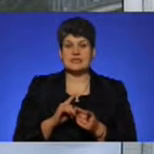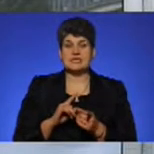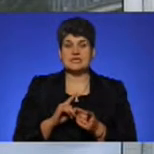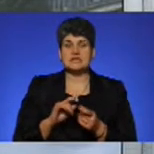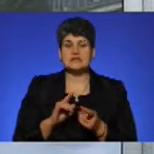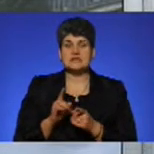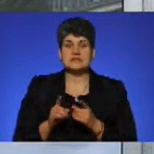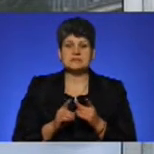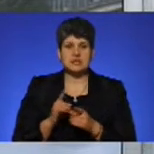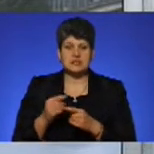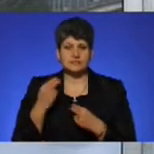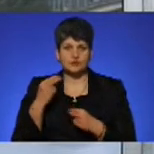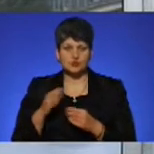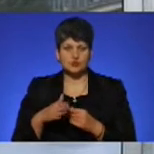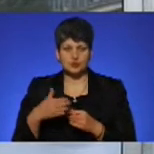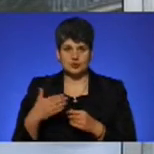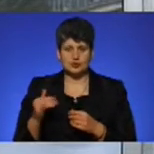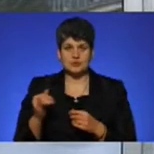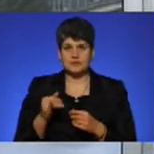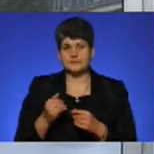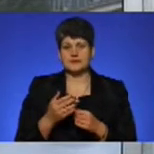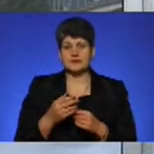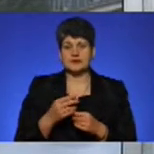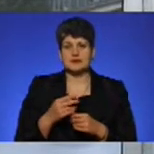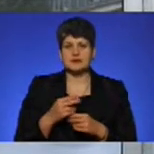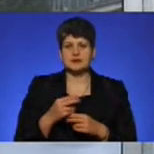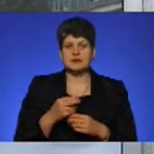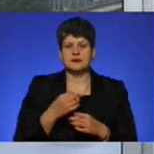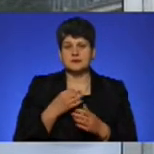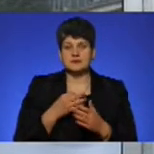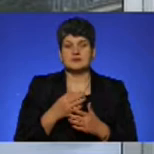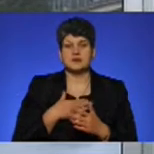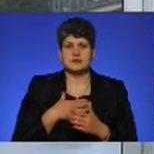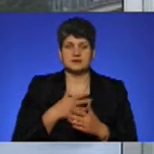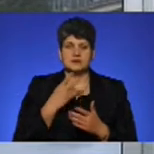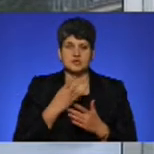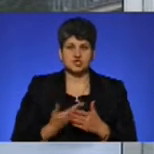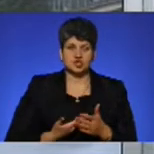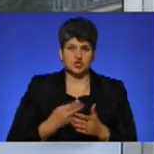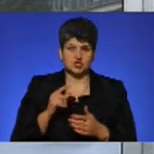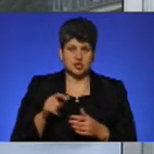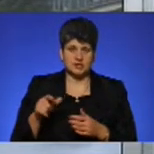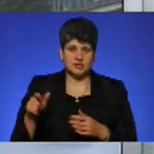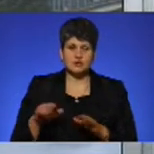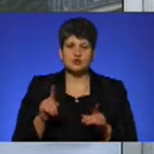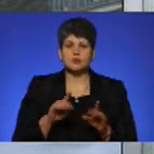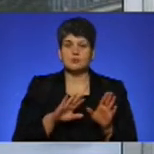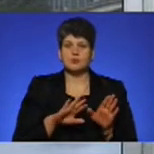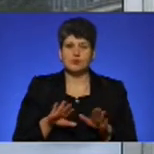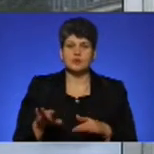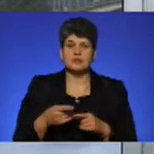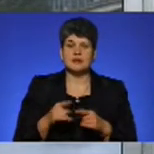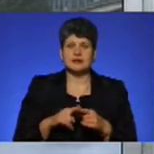сторону, і заверити наших жителів, телезрителів, о тому, що после данного